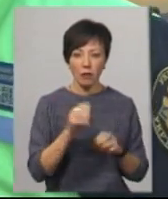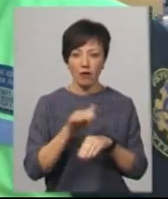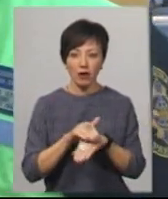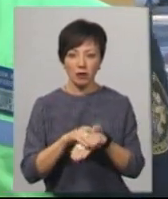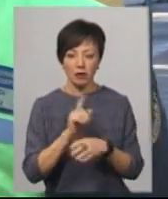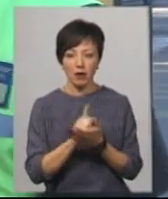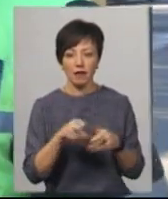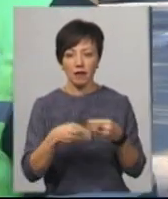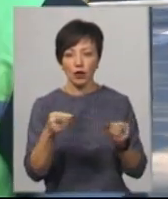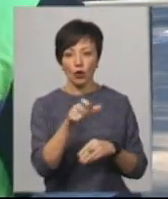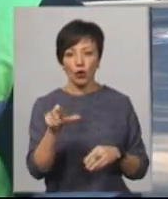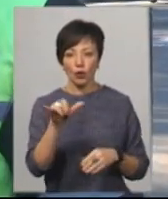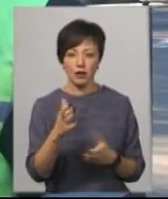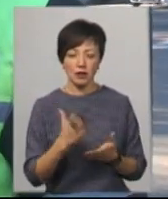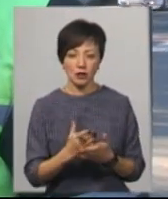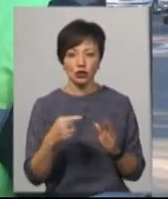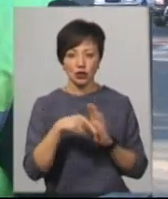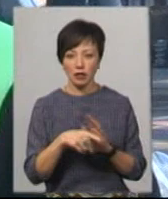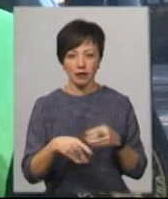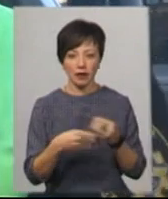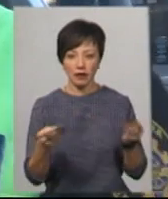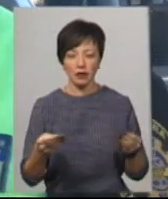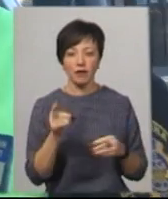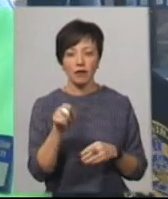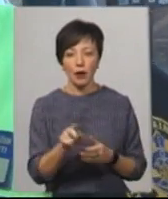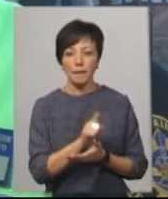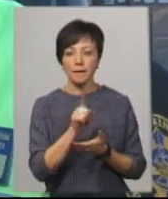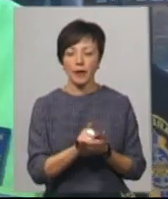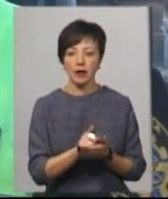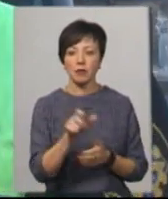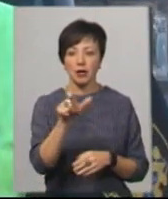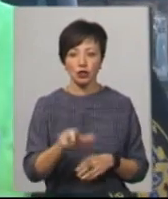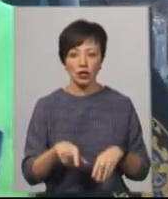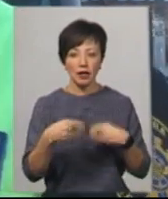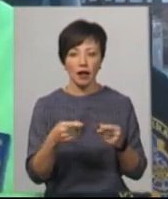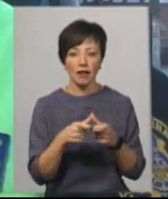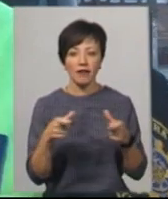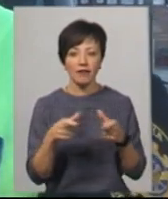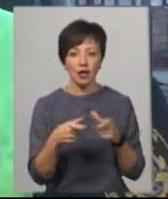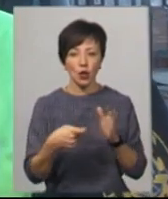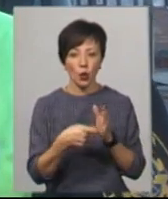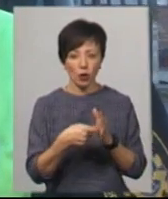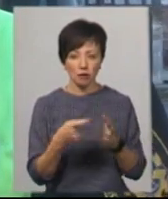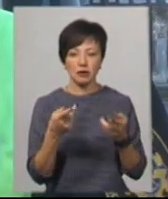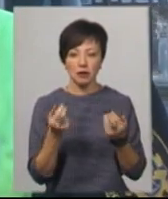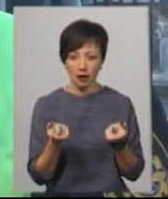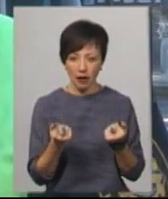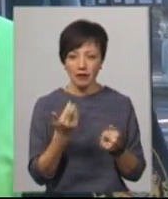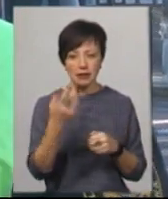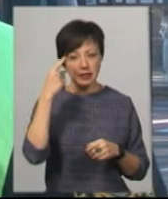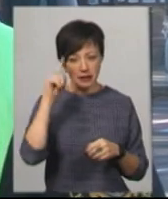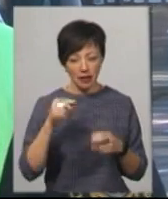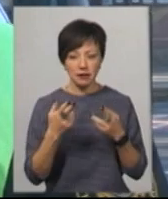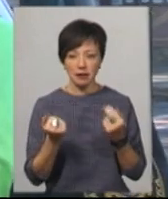факту ви їх мали виявити людям, а вони у вас в наявності, значить, люди їх не взяли. Ви маєте пасажиру надати квиток, так? Ви це знаєте?